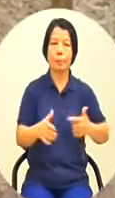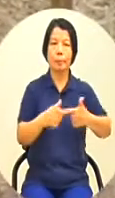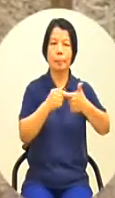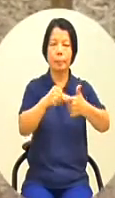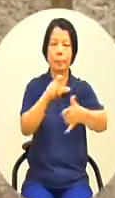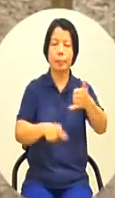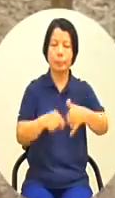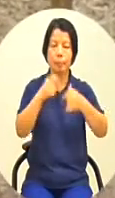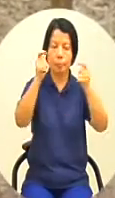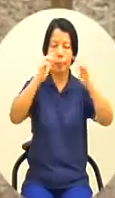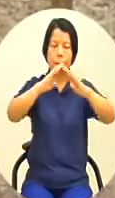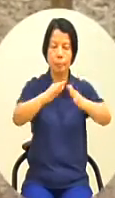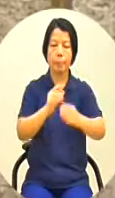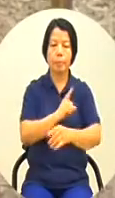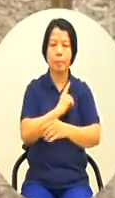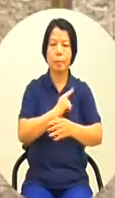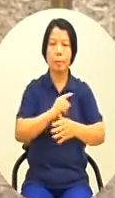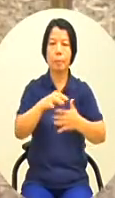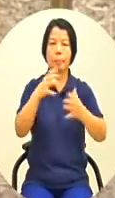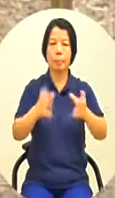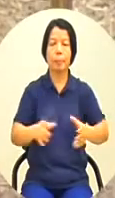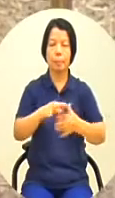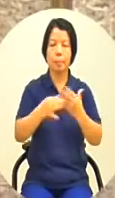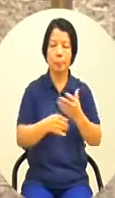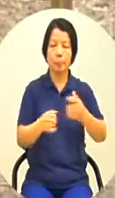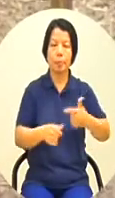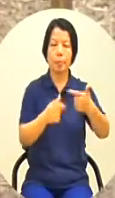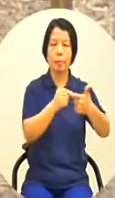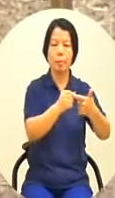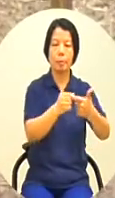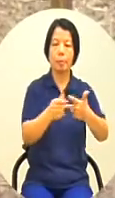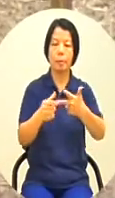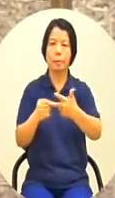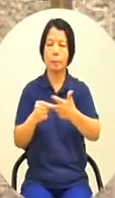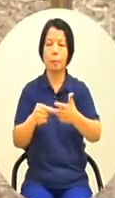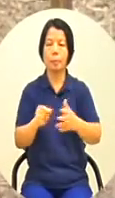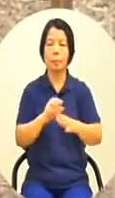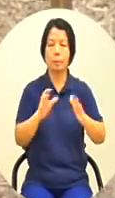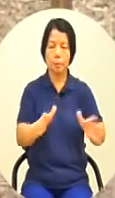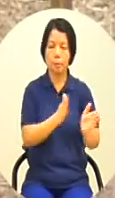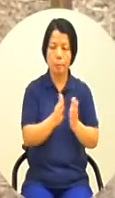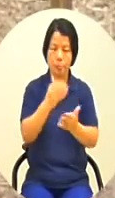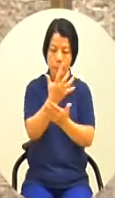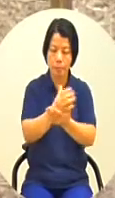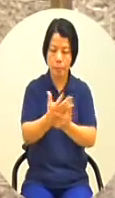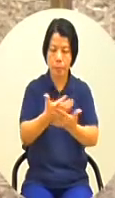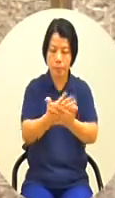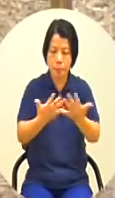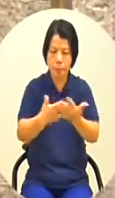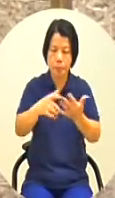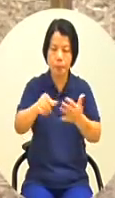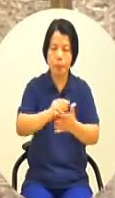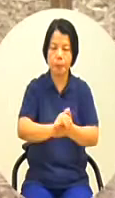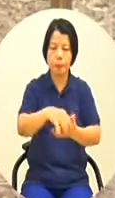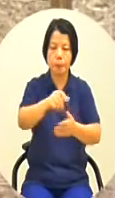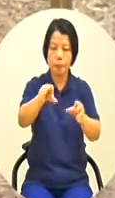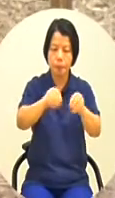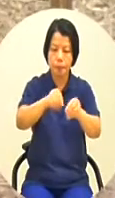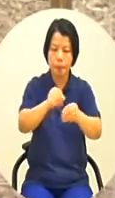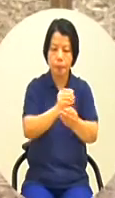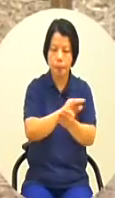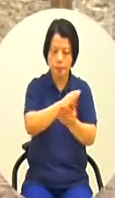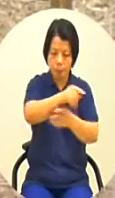高雄市政府組織自治條例第6條及第14條條文以及編制表的修正案那在貴會